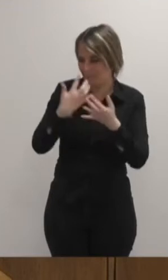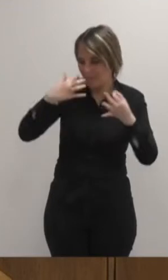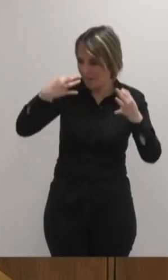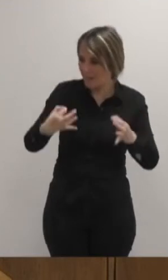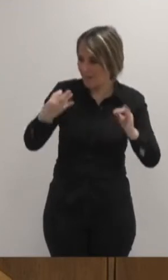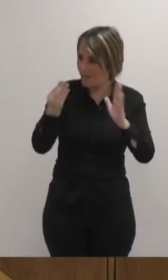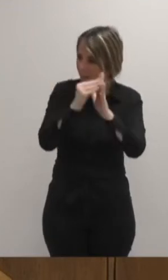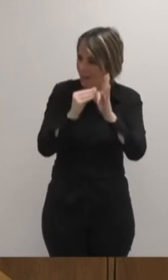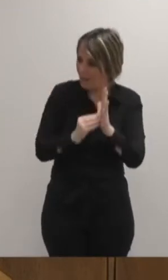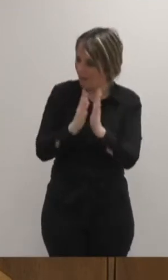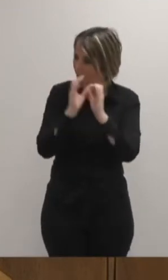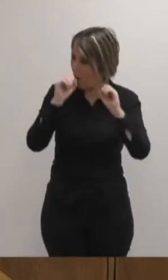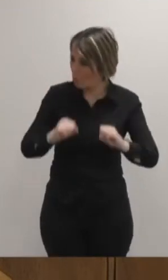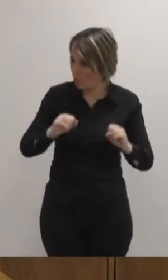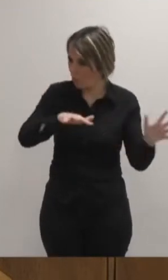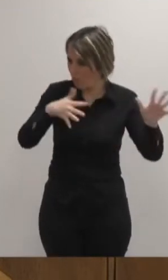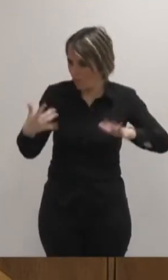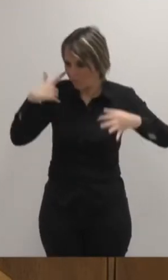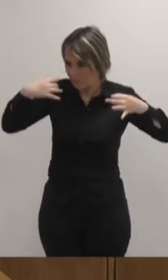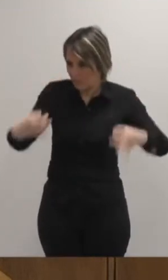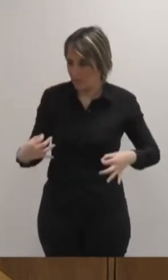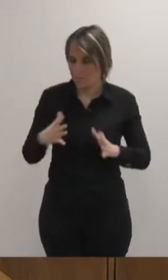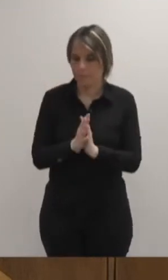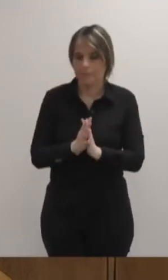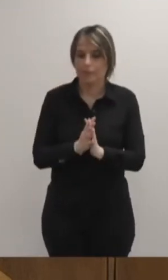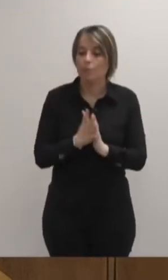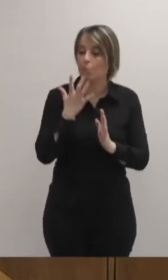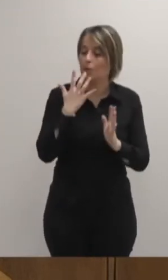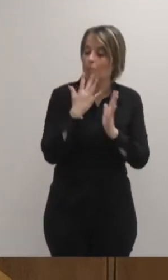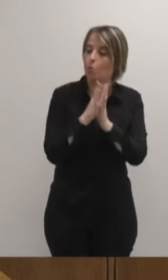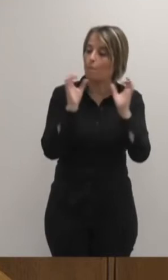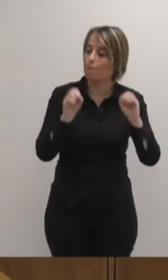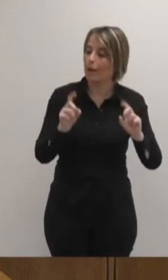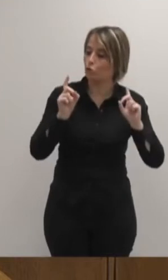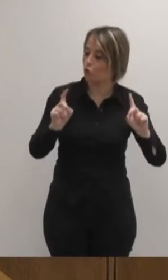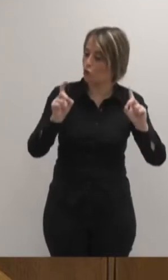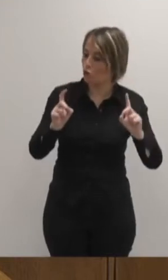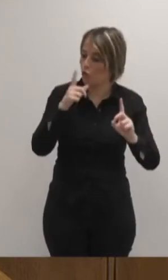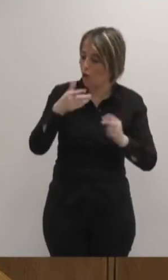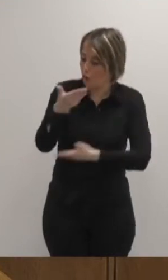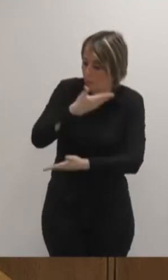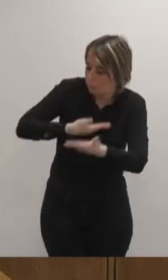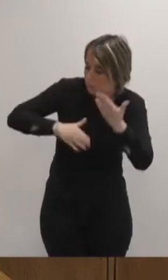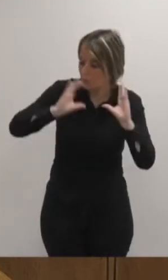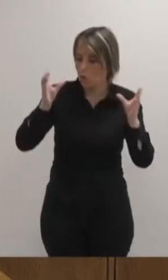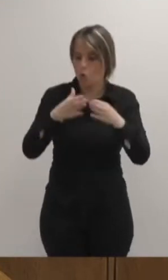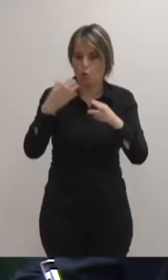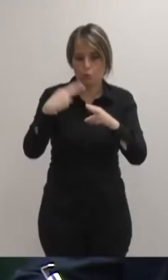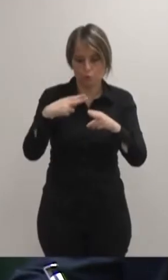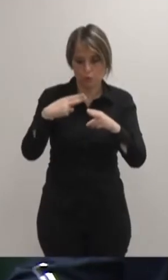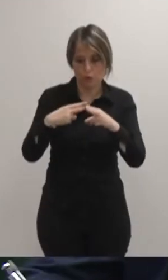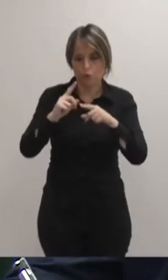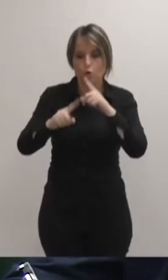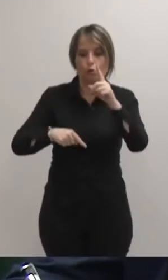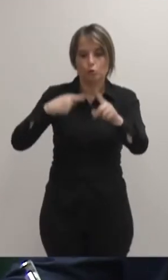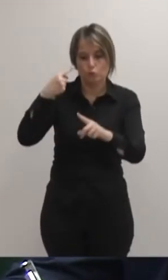Eskuntza itzarmena hemen legebiltzartaldeen artean euntzen ari da. Urratxonen ondoren jaurla itzarida okio legea asmoa,